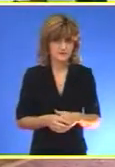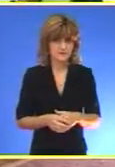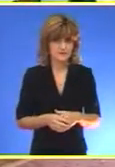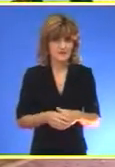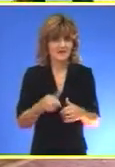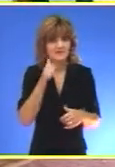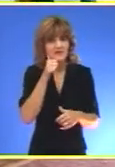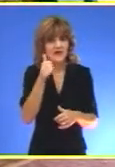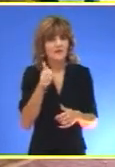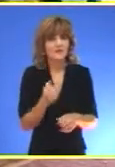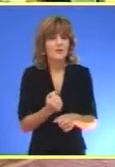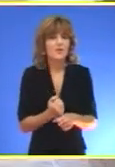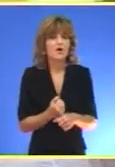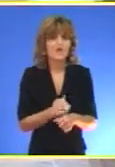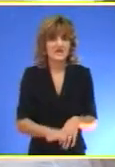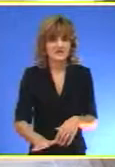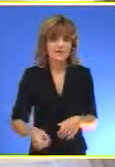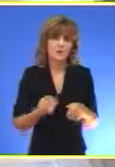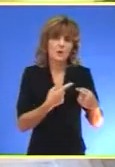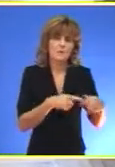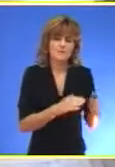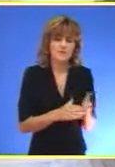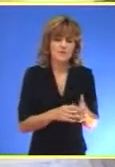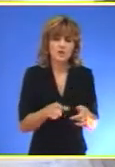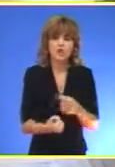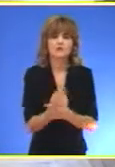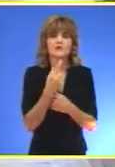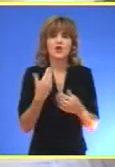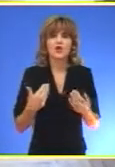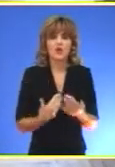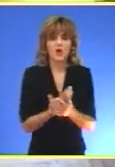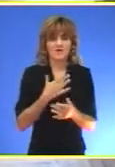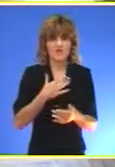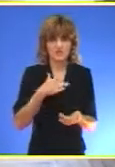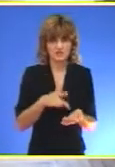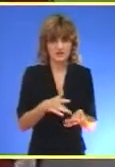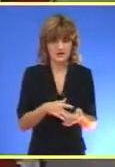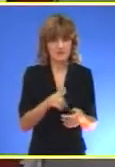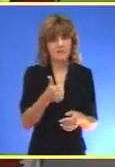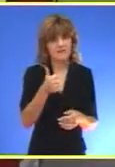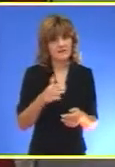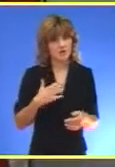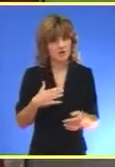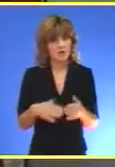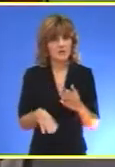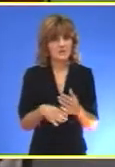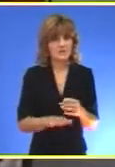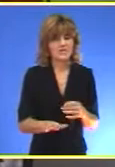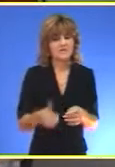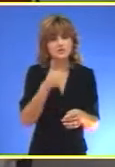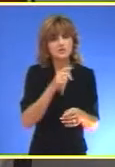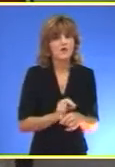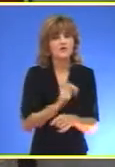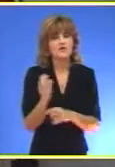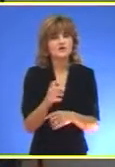Dnevni boravak za decu sa posebnim potrebama je nešto novo u našoj sredini Prvenstveno se je želelo pomoći deci da što više borave u